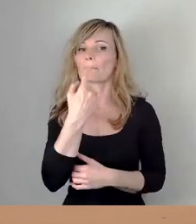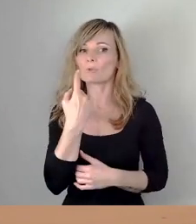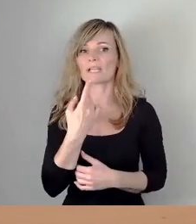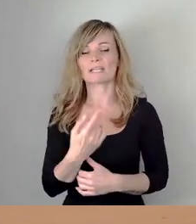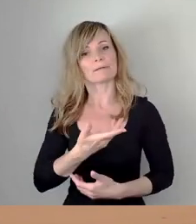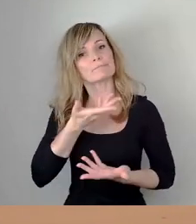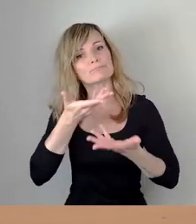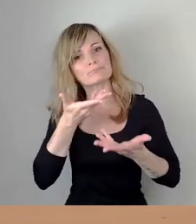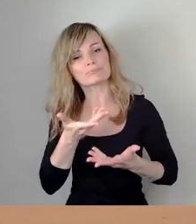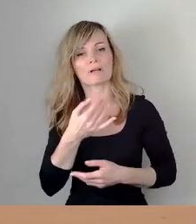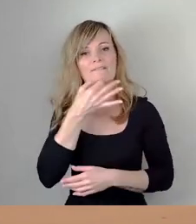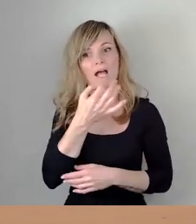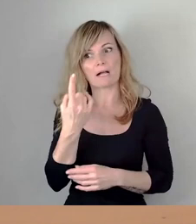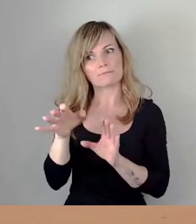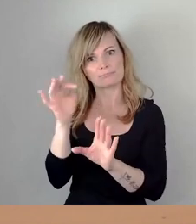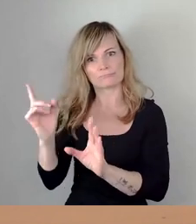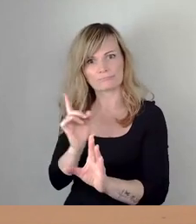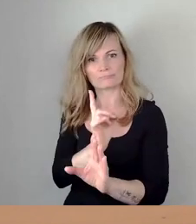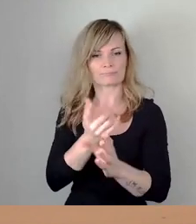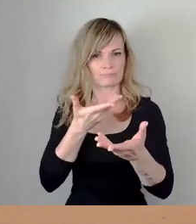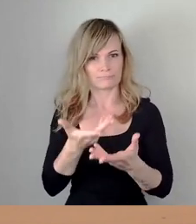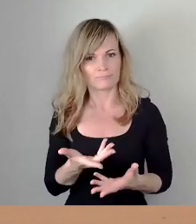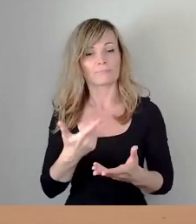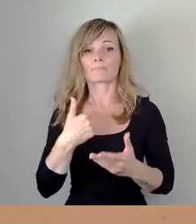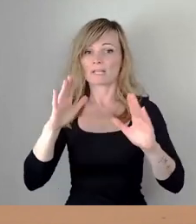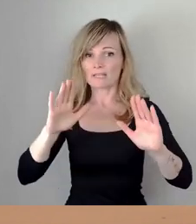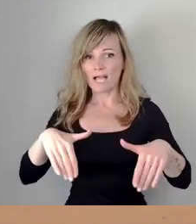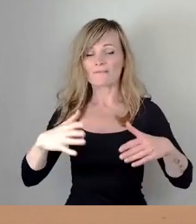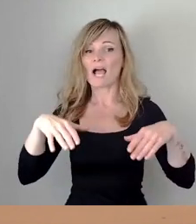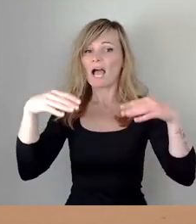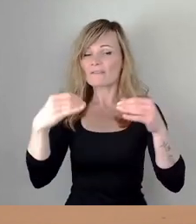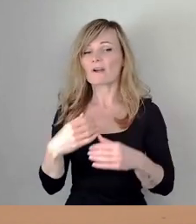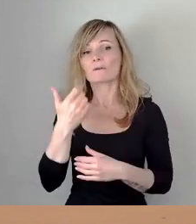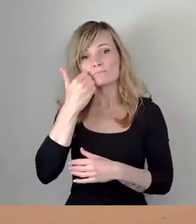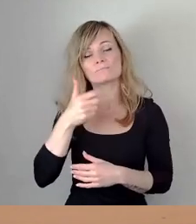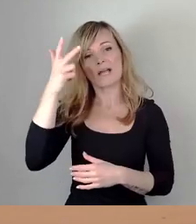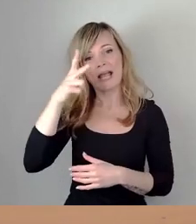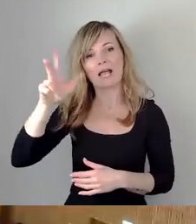beginnen und nach vorne bitten, Herrn Kiosse.